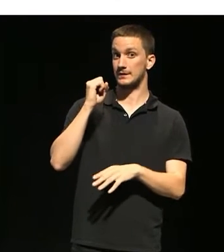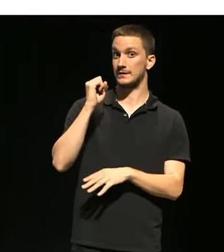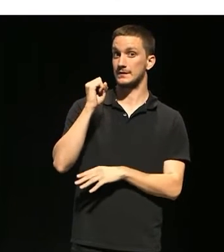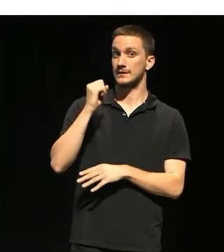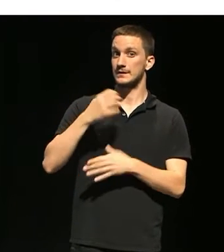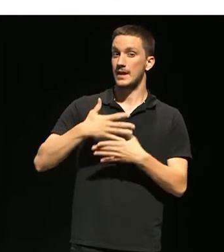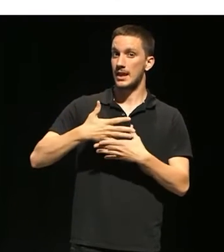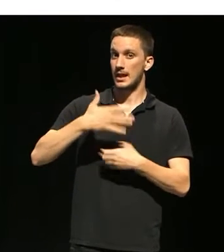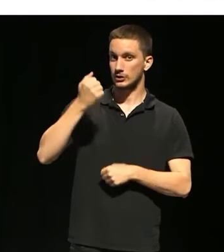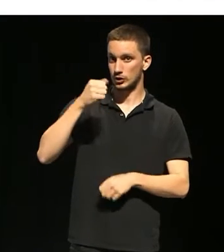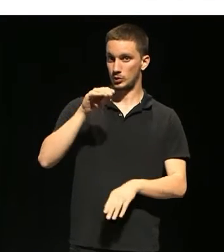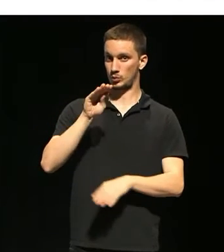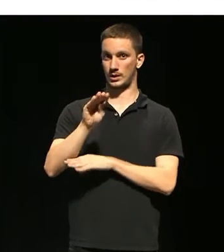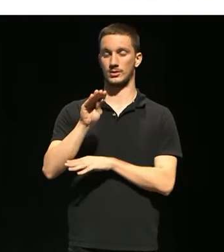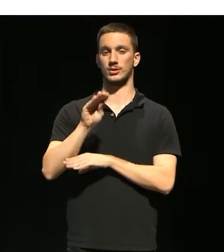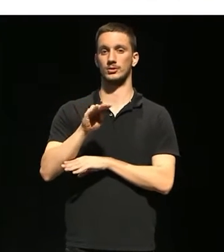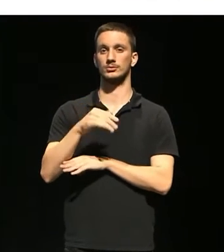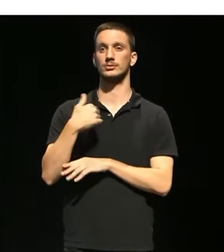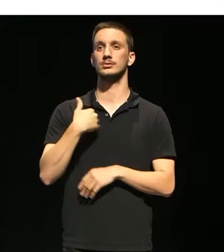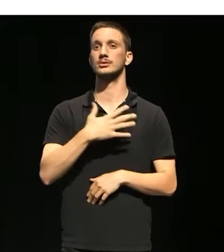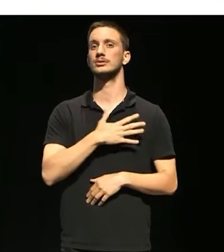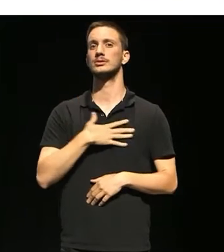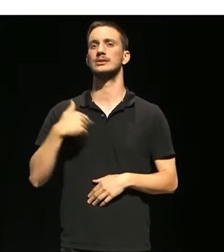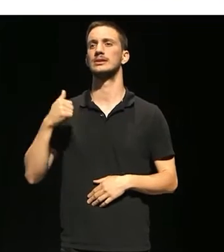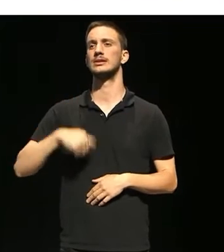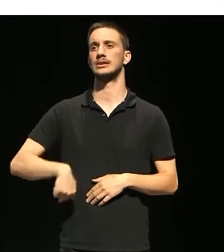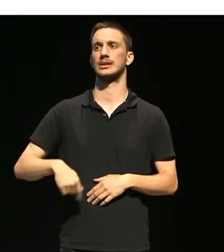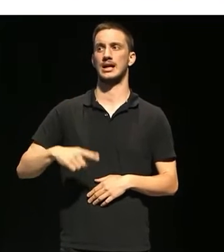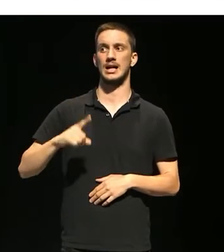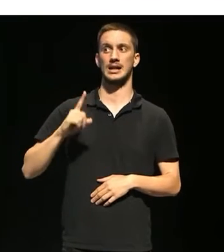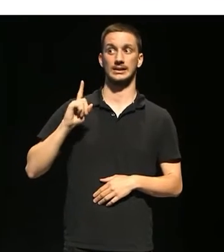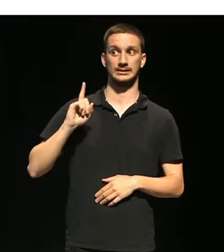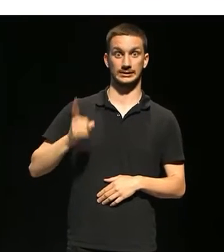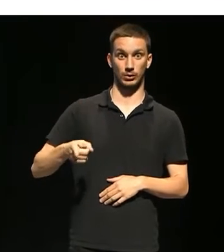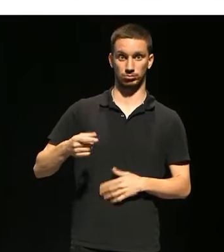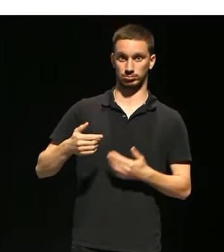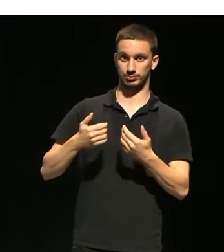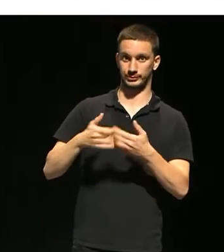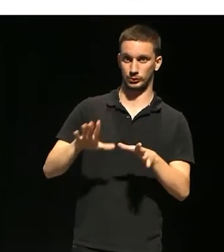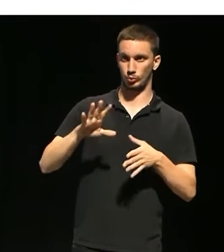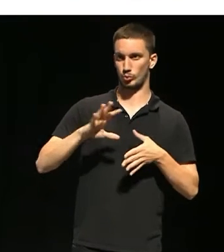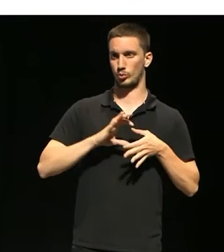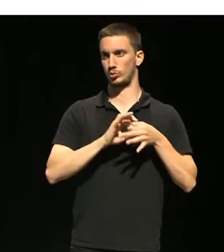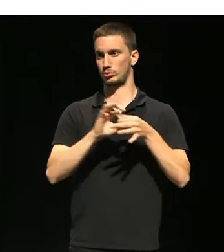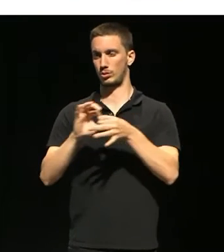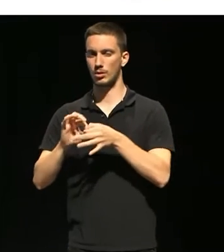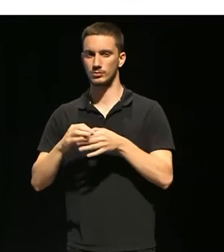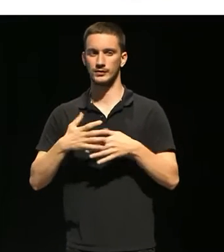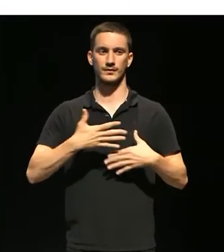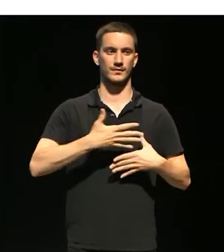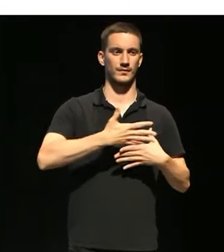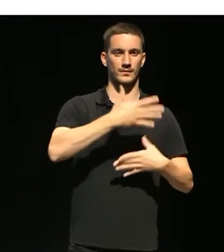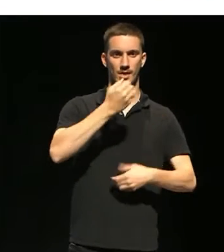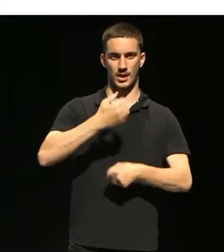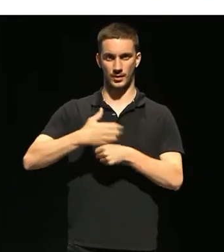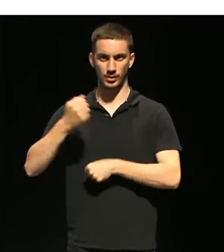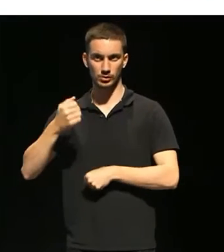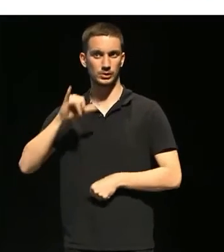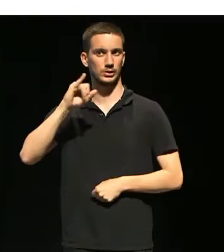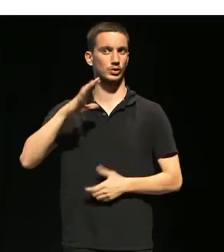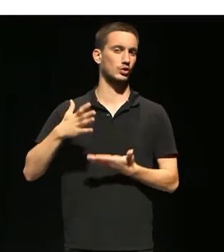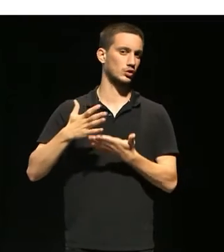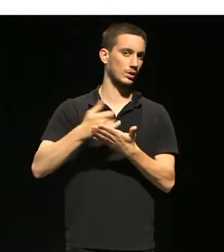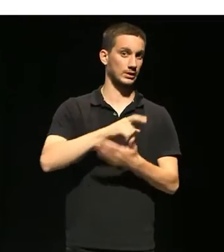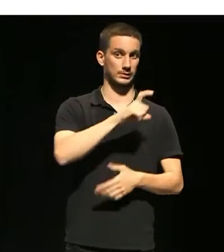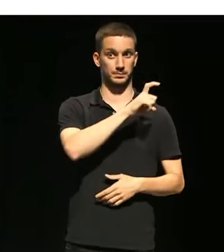'Educació és donar les gràcies a l'executiva sortint, a les unions, a les federacions i a totes les persones